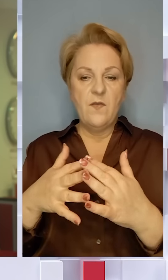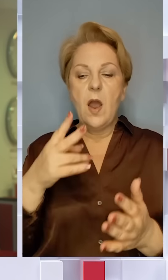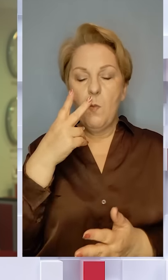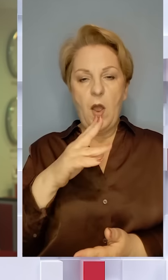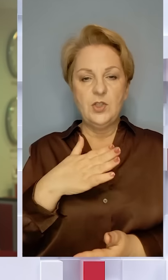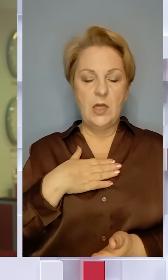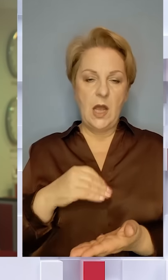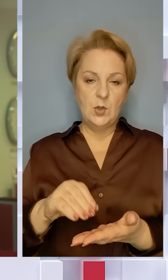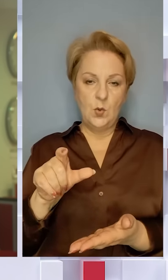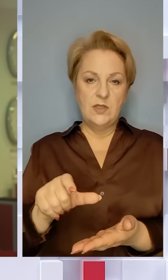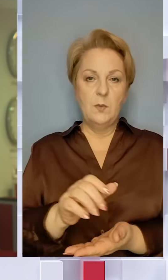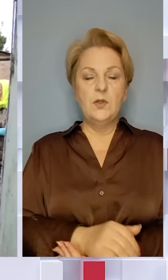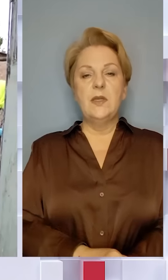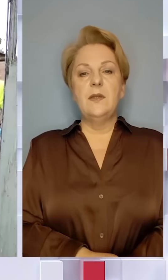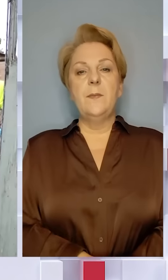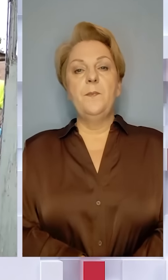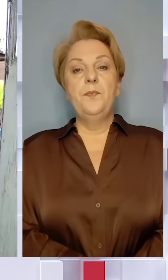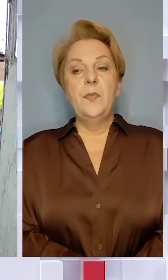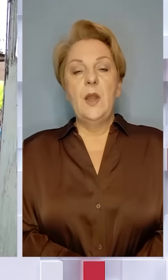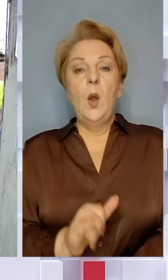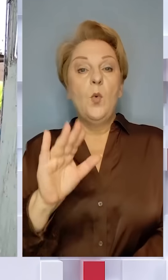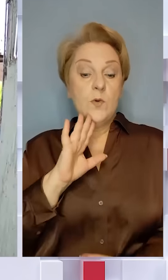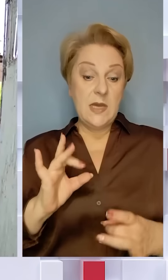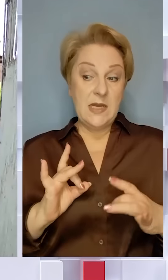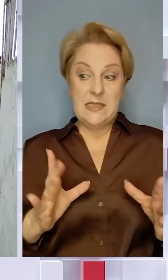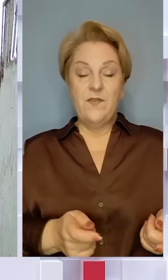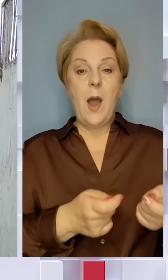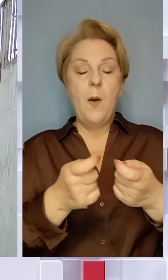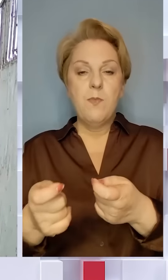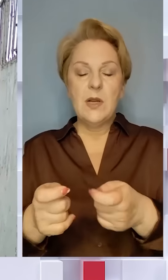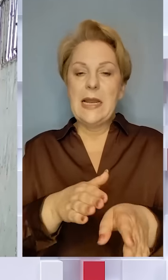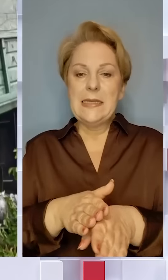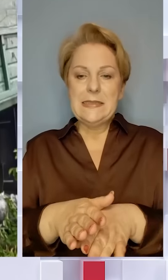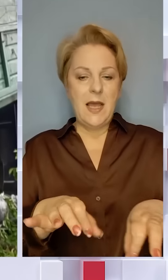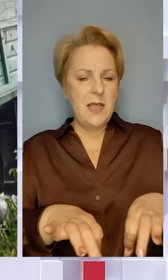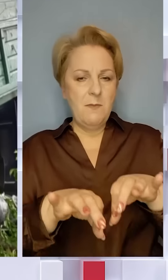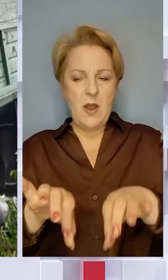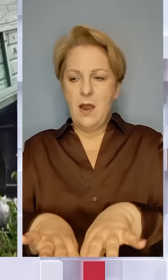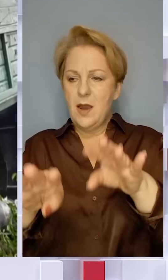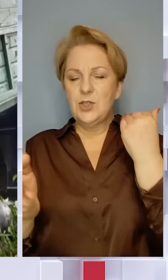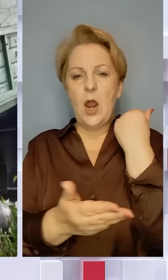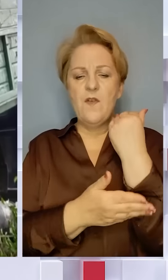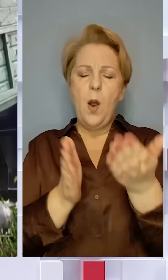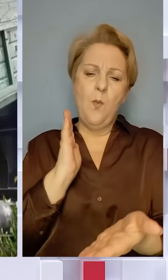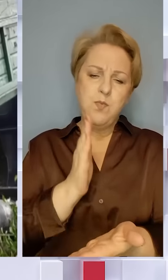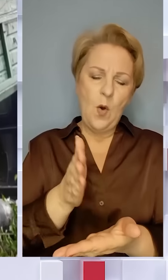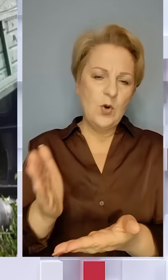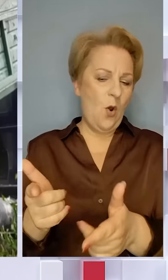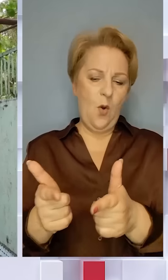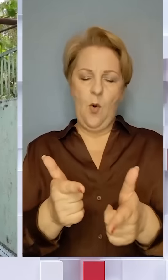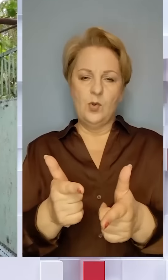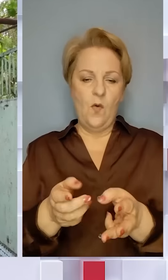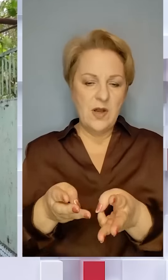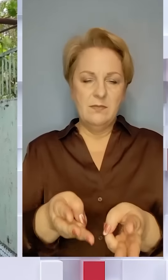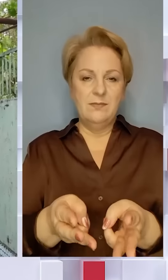кореспондентка ТЕСН Анастасія Невірна. У пані Ніни свято їй привезли цілу машину дров, вже порубаних, готових до використання.